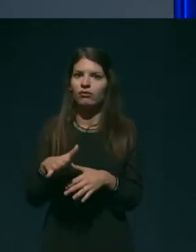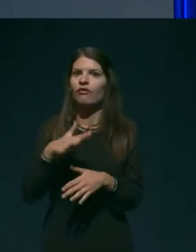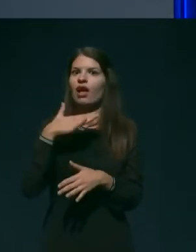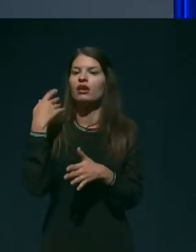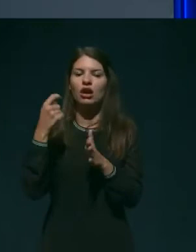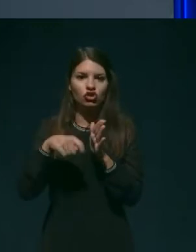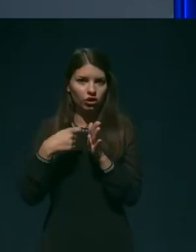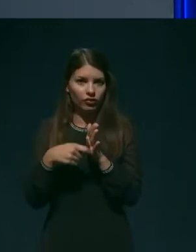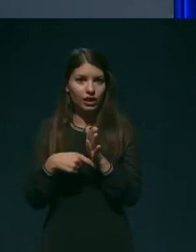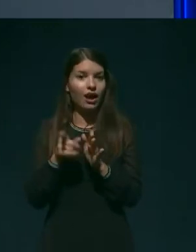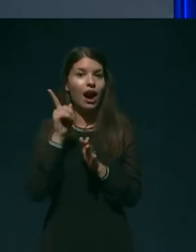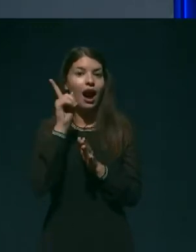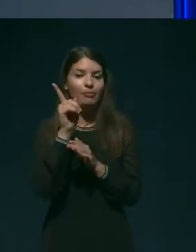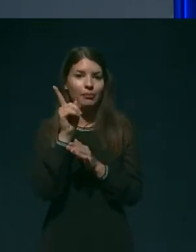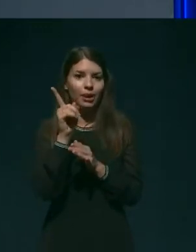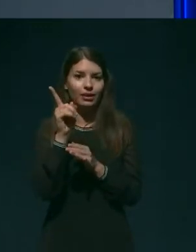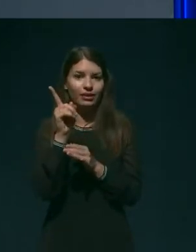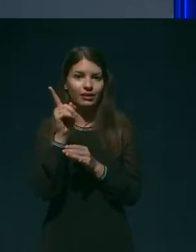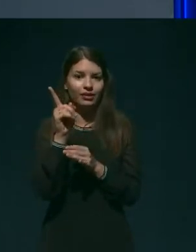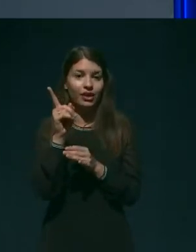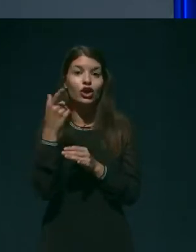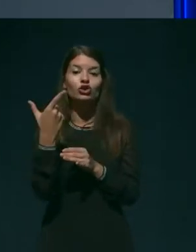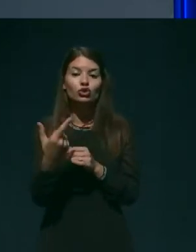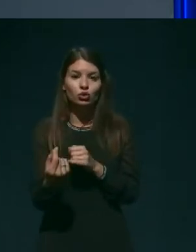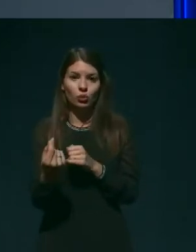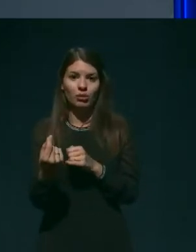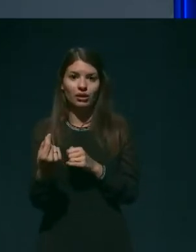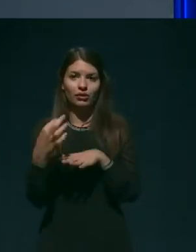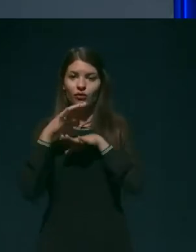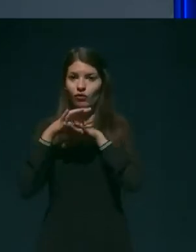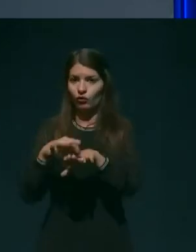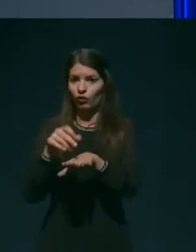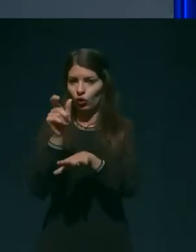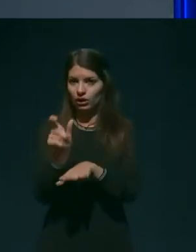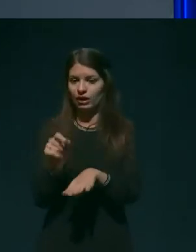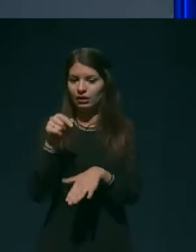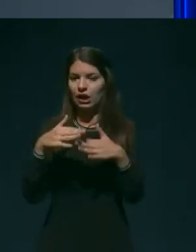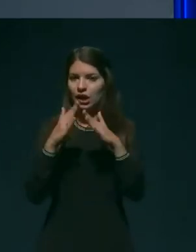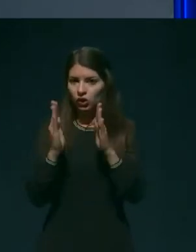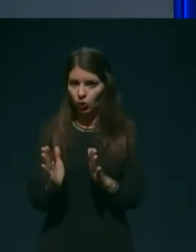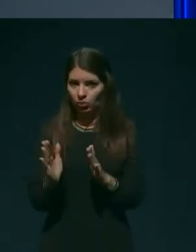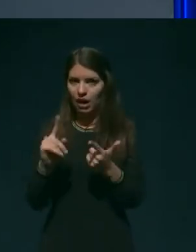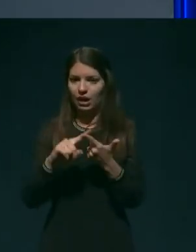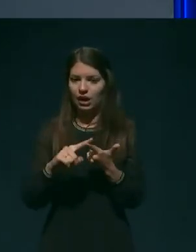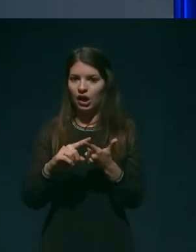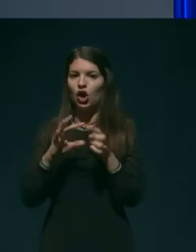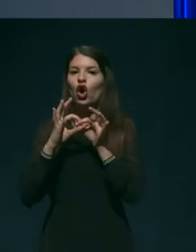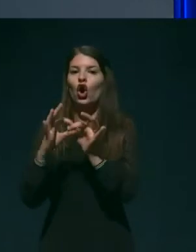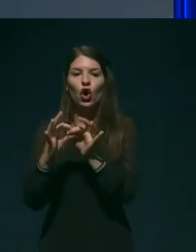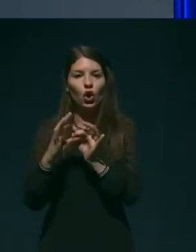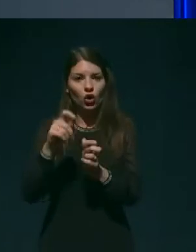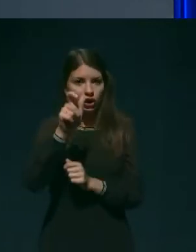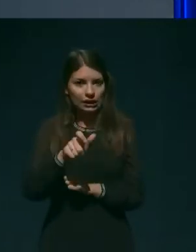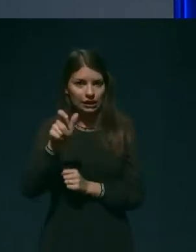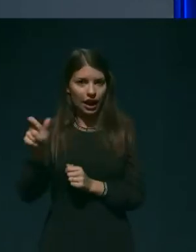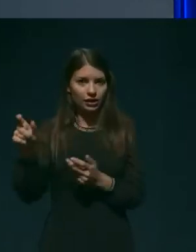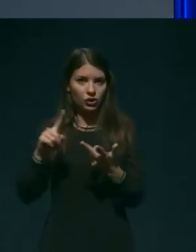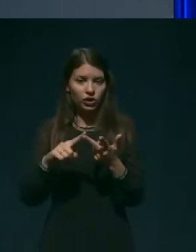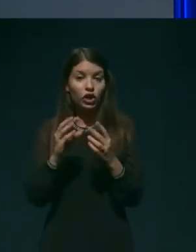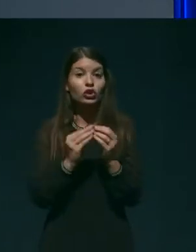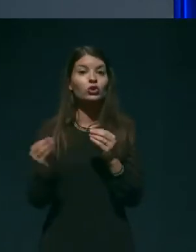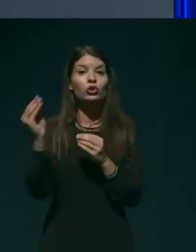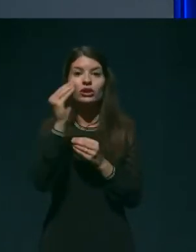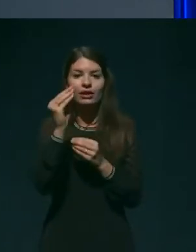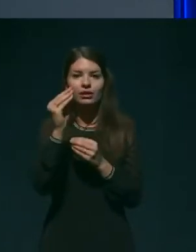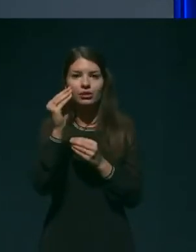ampak skupaj z vodstvom doma, z koordinatorji, z dodatnim osebem iz cele